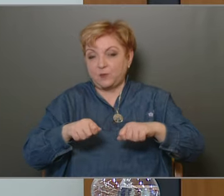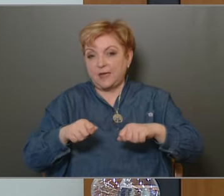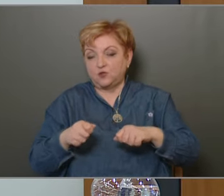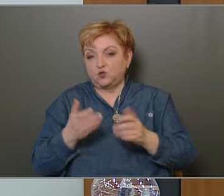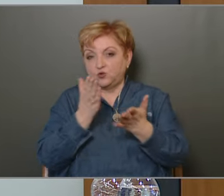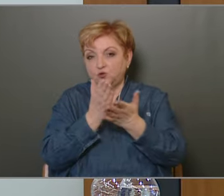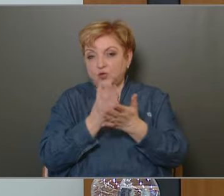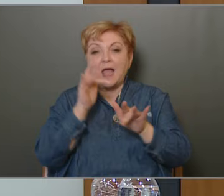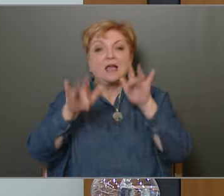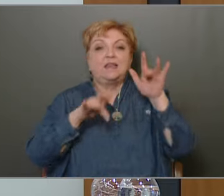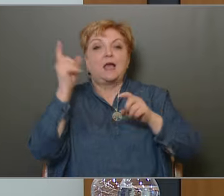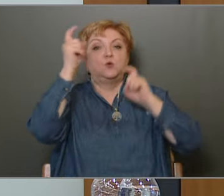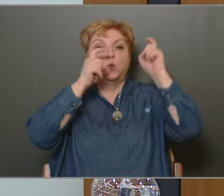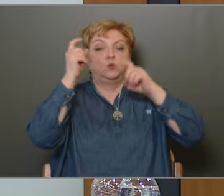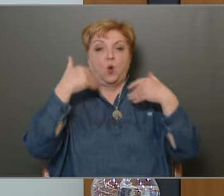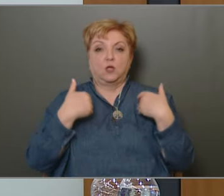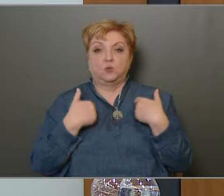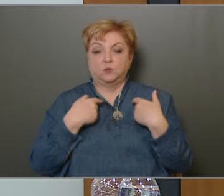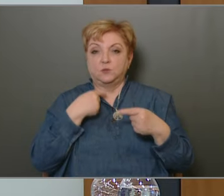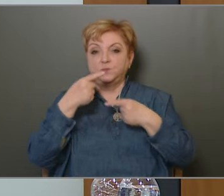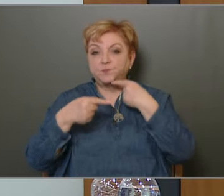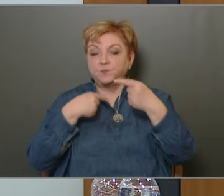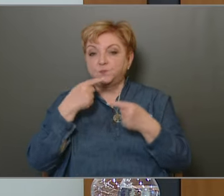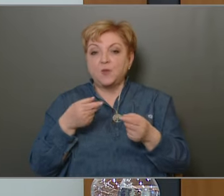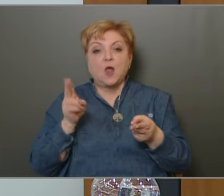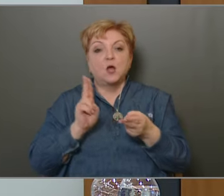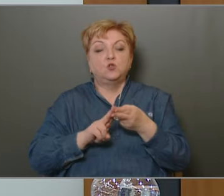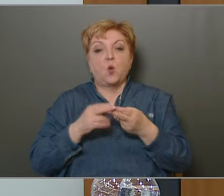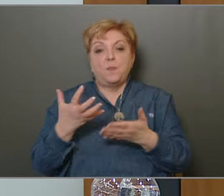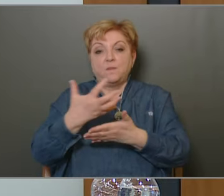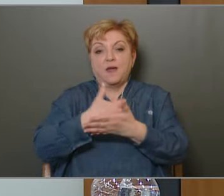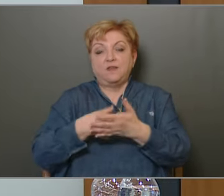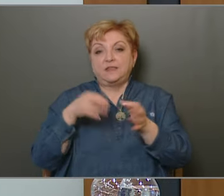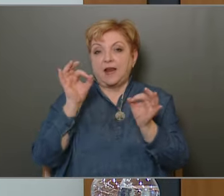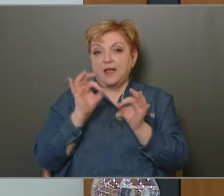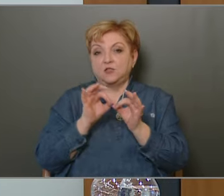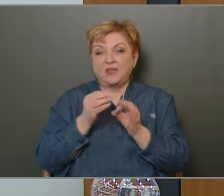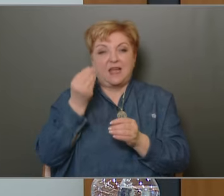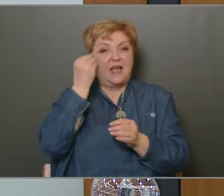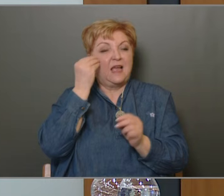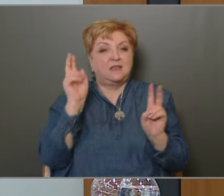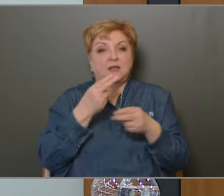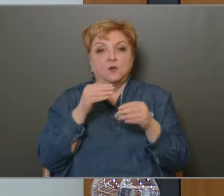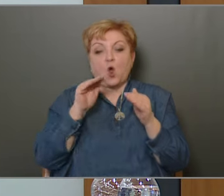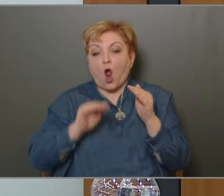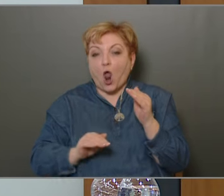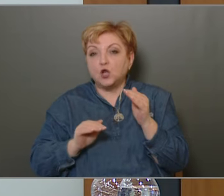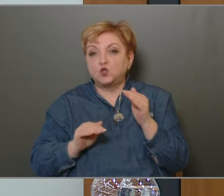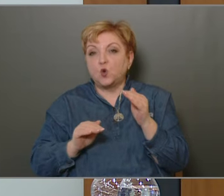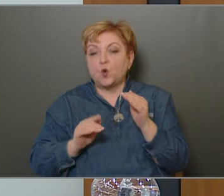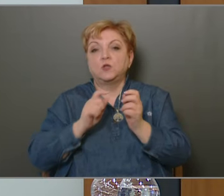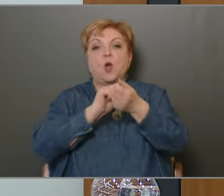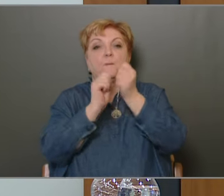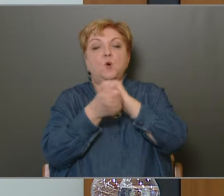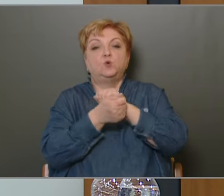néhány gondolatot szeretnék mondani még. Több bevétel esetében érthetetlenül alacsony a